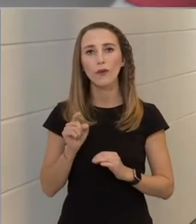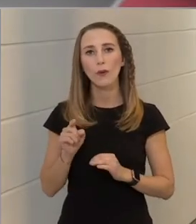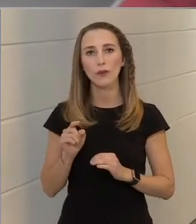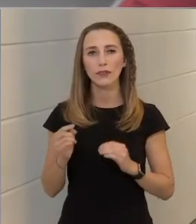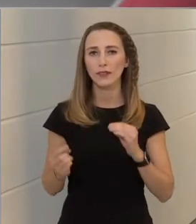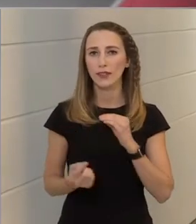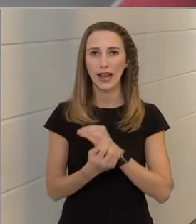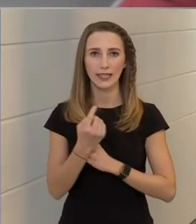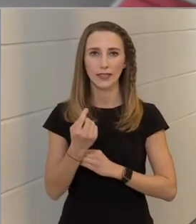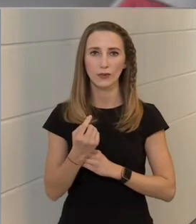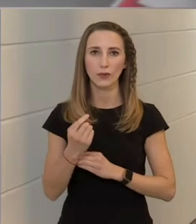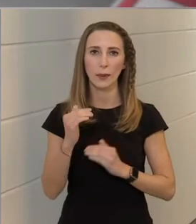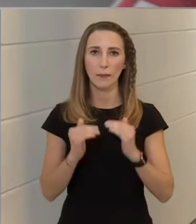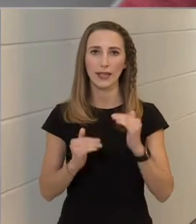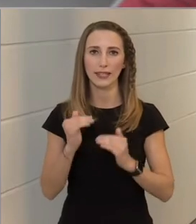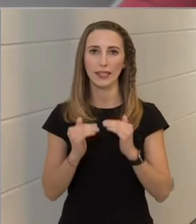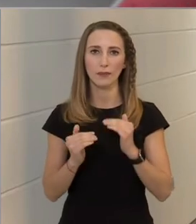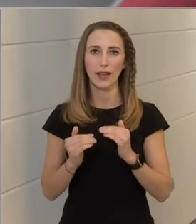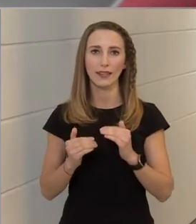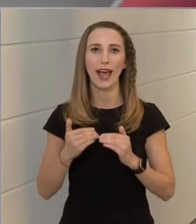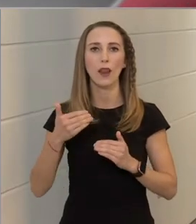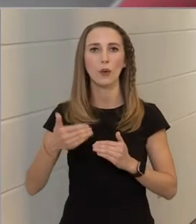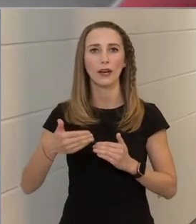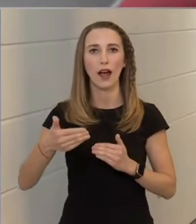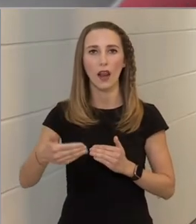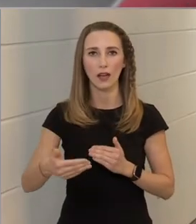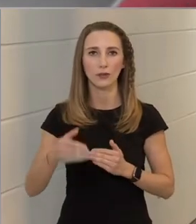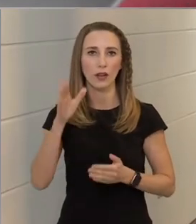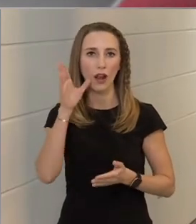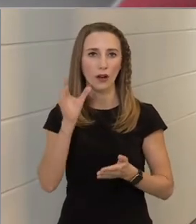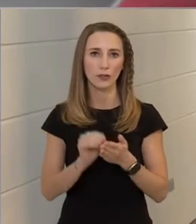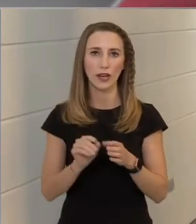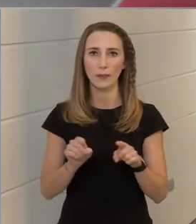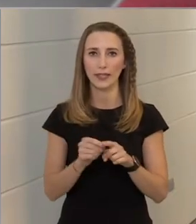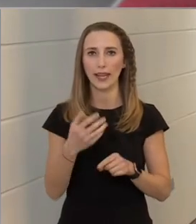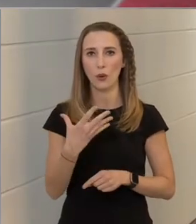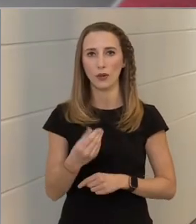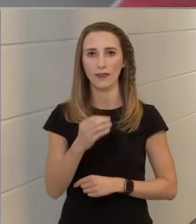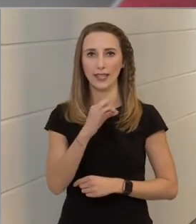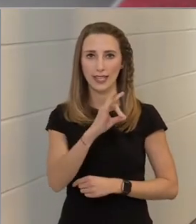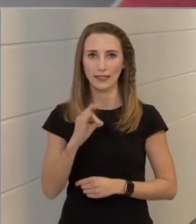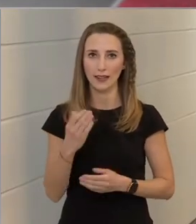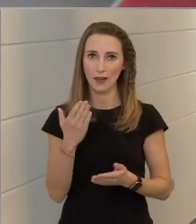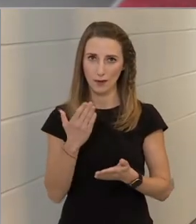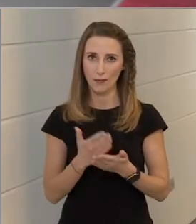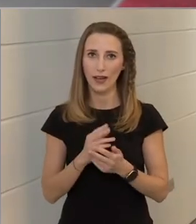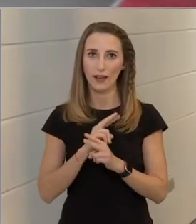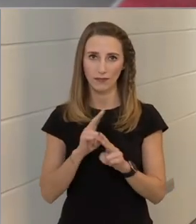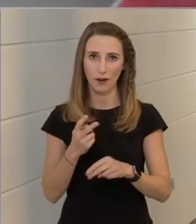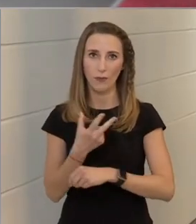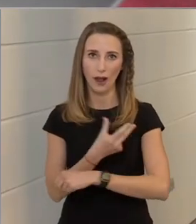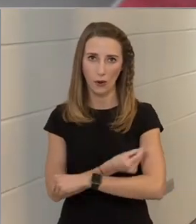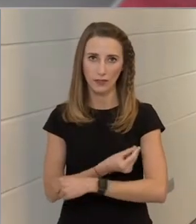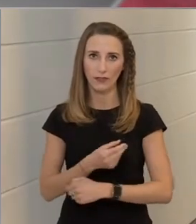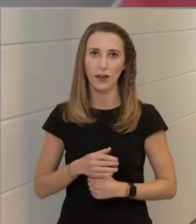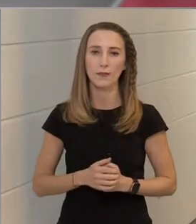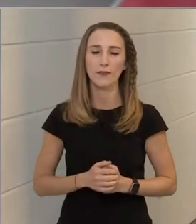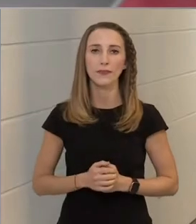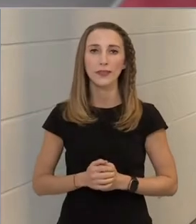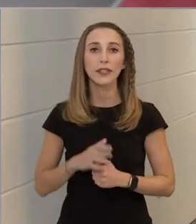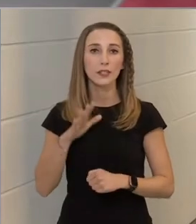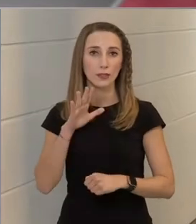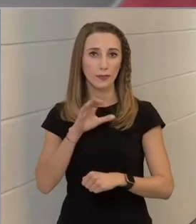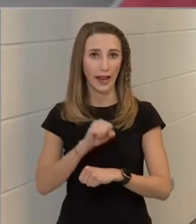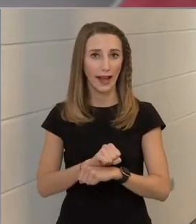rendkívüli mértékben előre haladott a lakosság, mintegy 50 százaléka már be van oltva, és azt